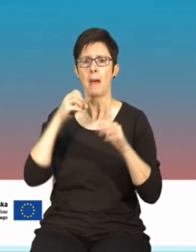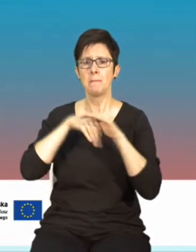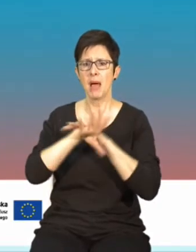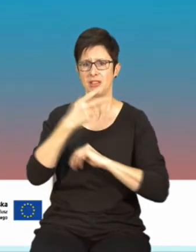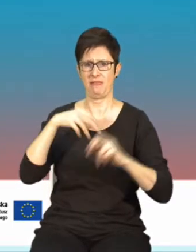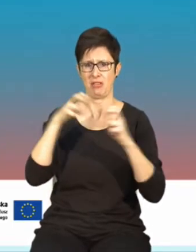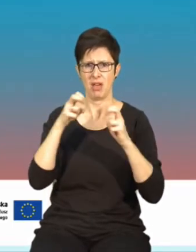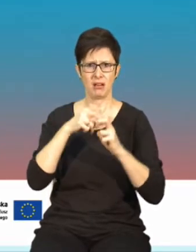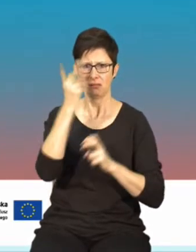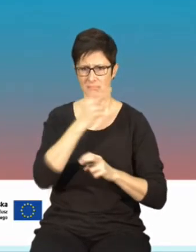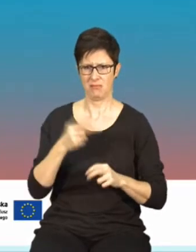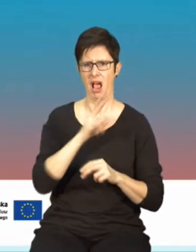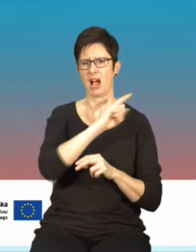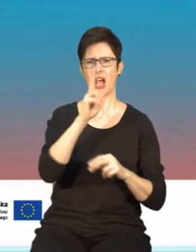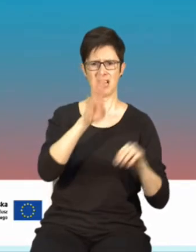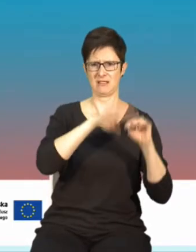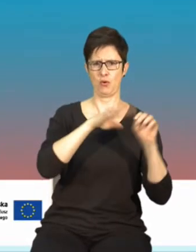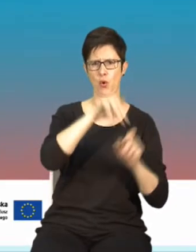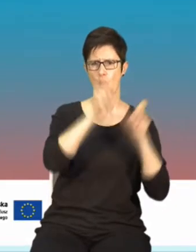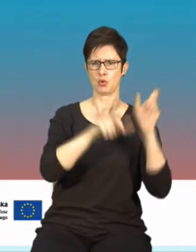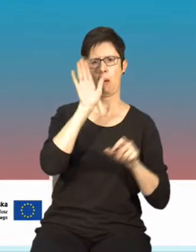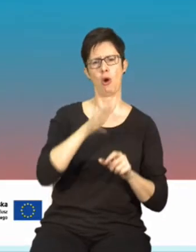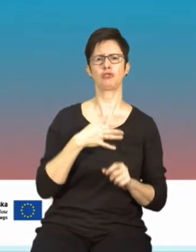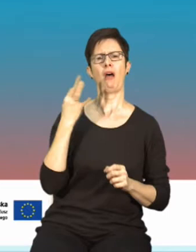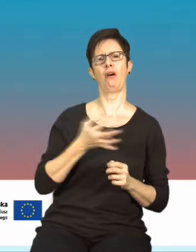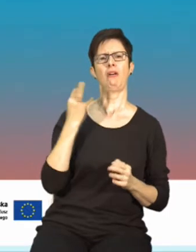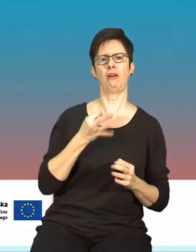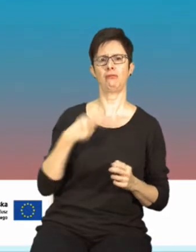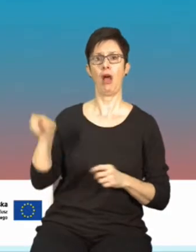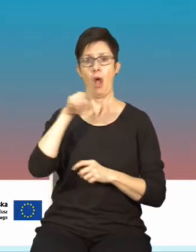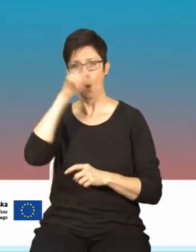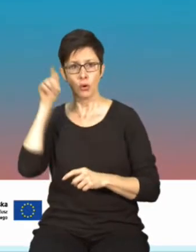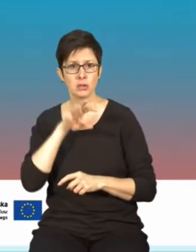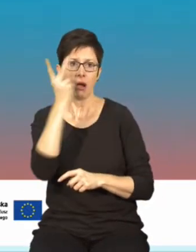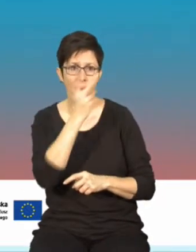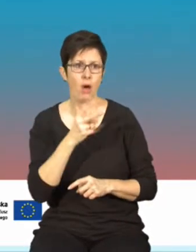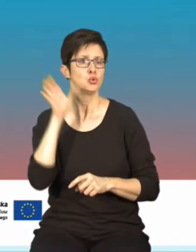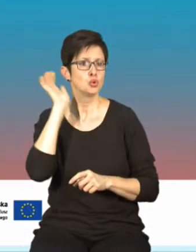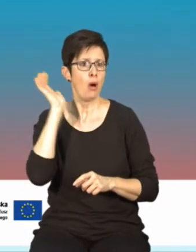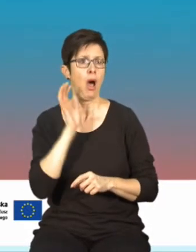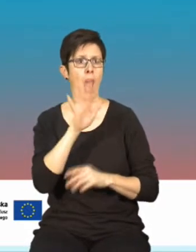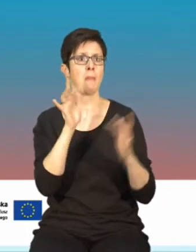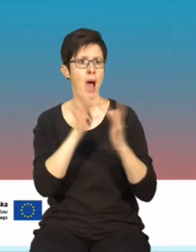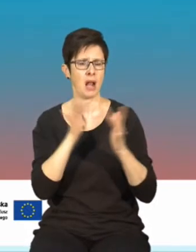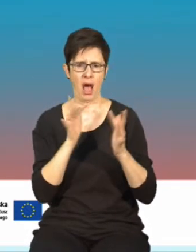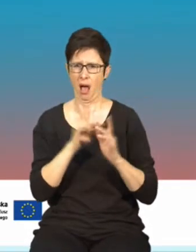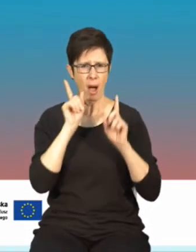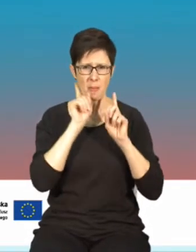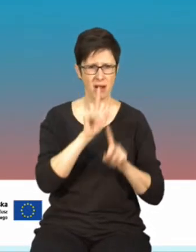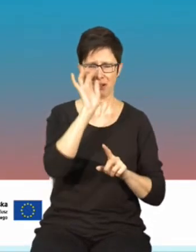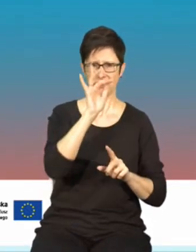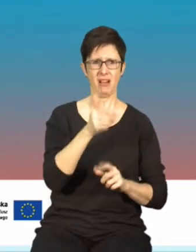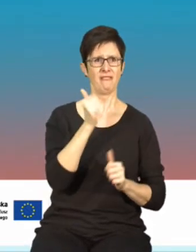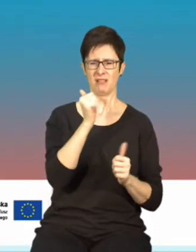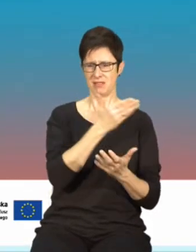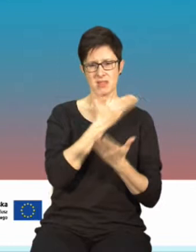tutaj wrócę do tego, co omówiłam przed chwilą. Niestety bardzo często spotykamy się z tak zwanymi autorytetami, czyli